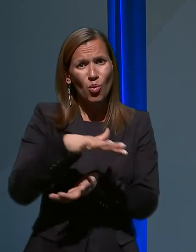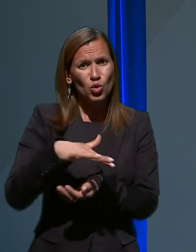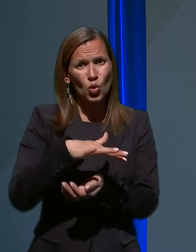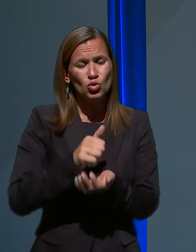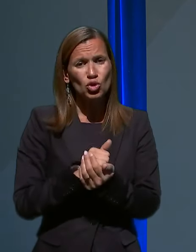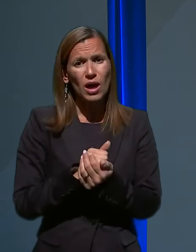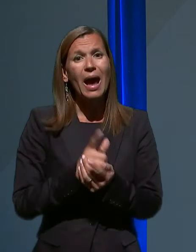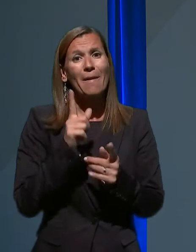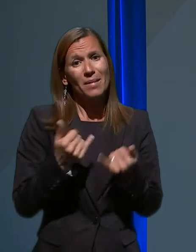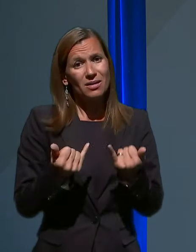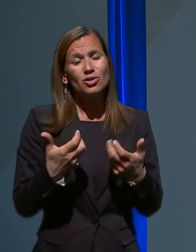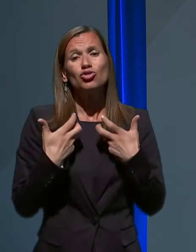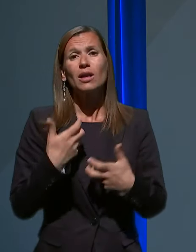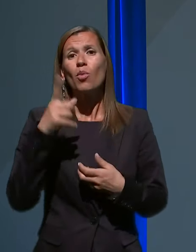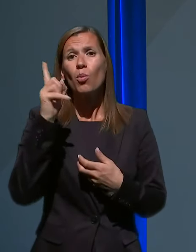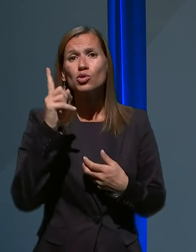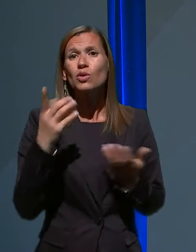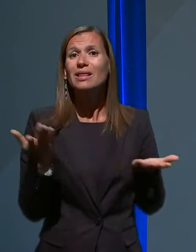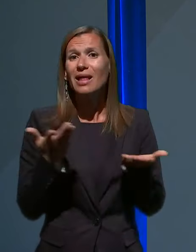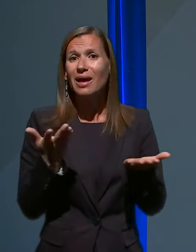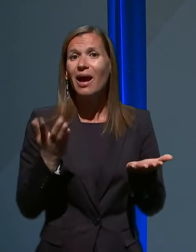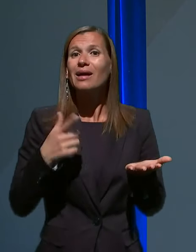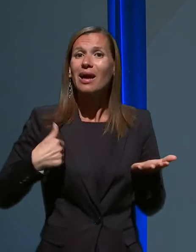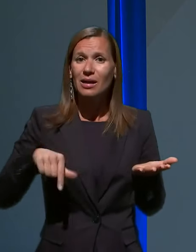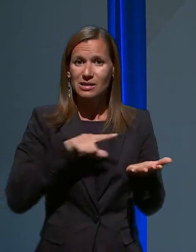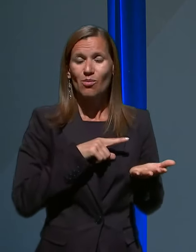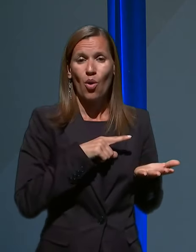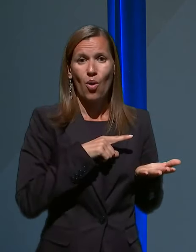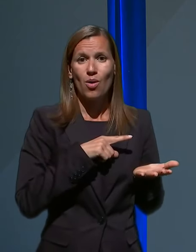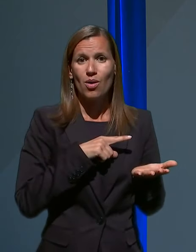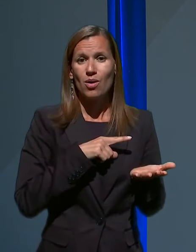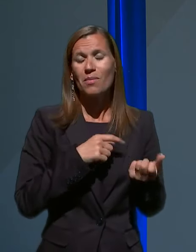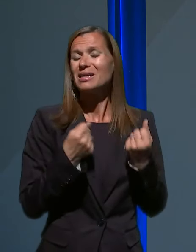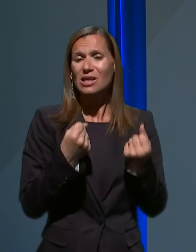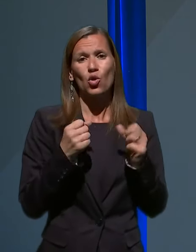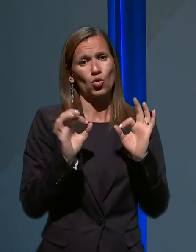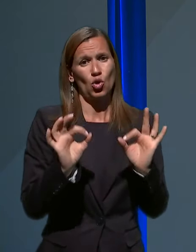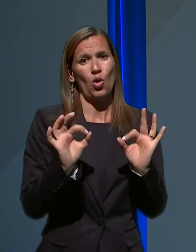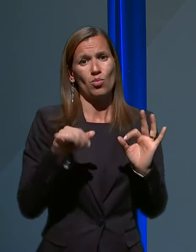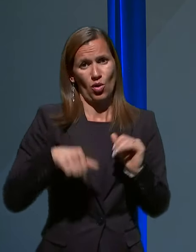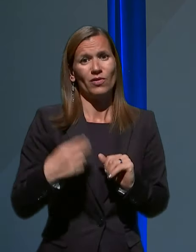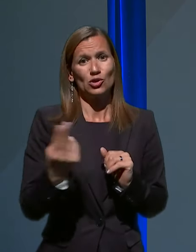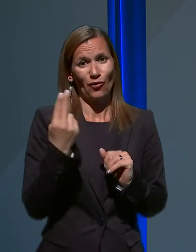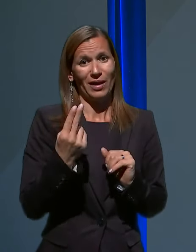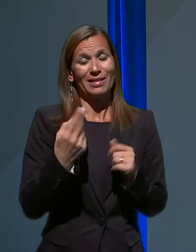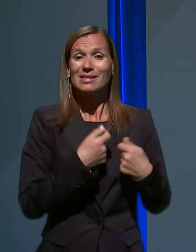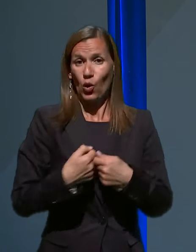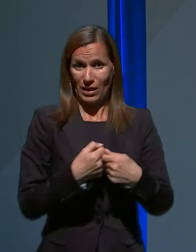tokrat opozorila na nekaj, kjer smo se pa zelo dobro v Sloveniji organizirali.